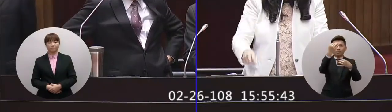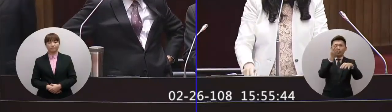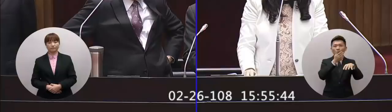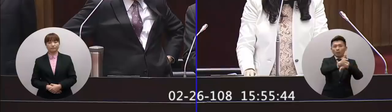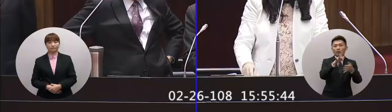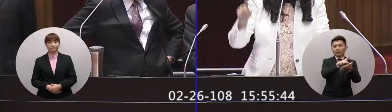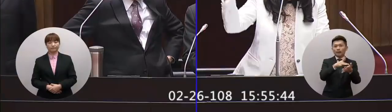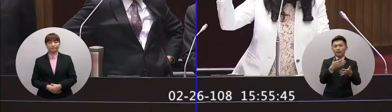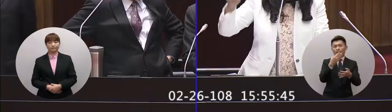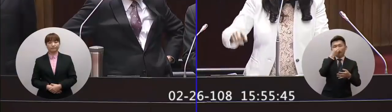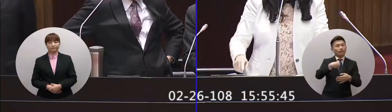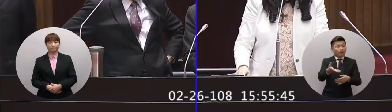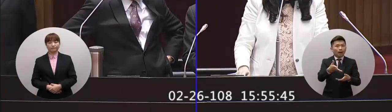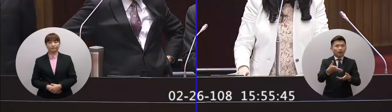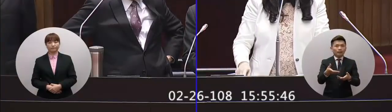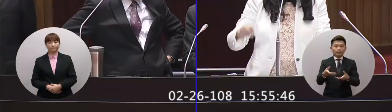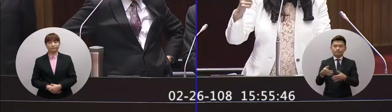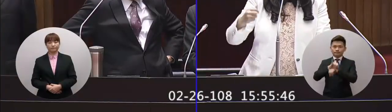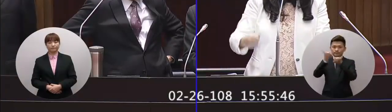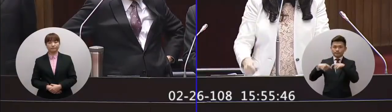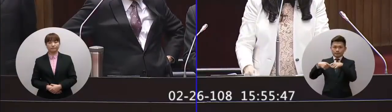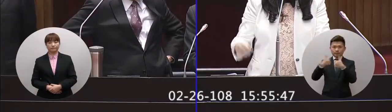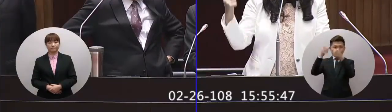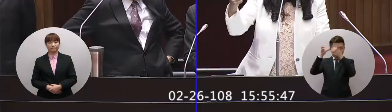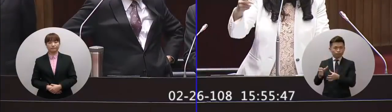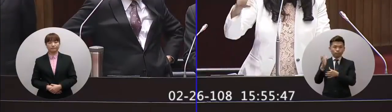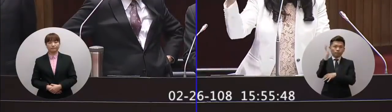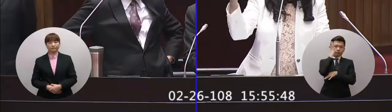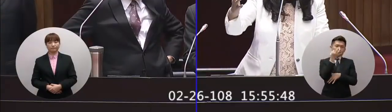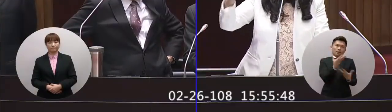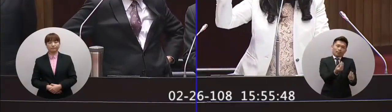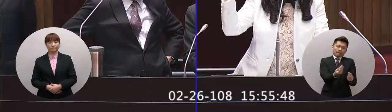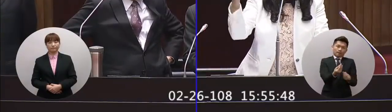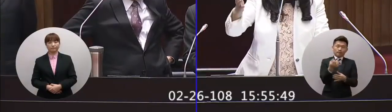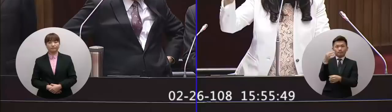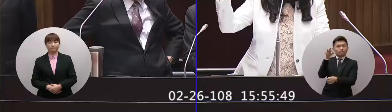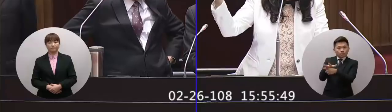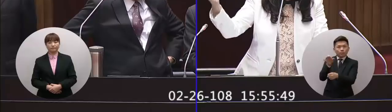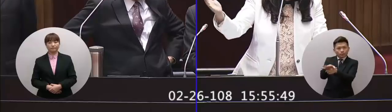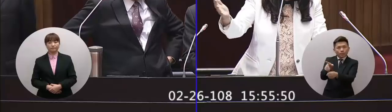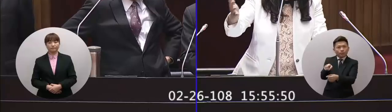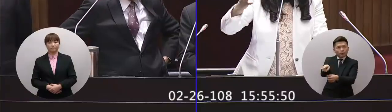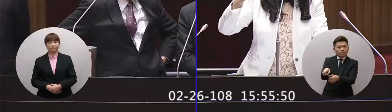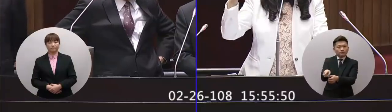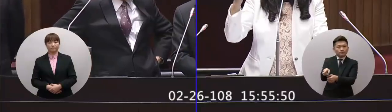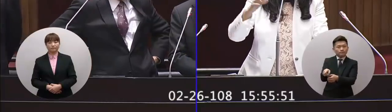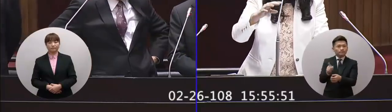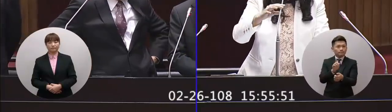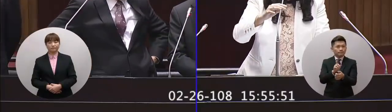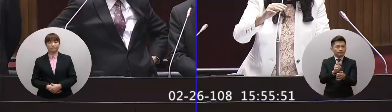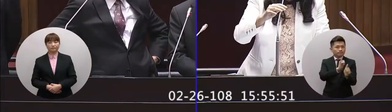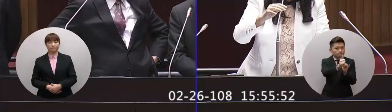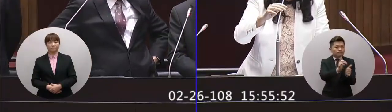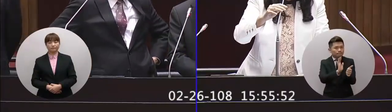就在那個時候才會成立了婦聯會政府沒有錢所以補助補助婦聯會來想辦法讓一些